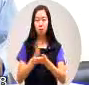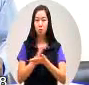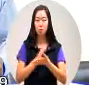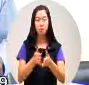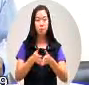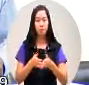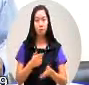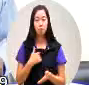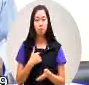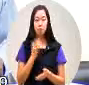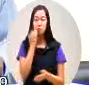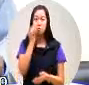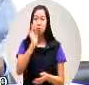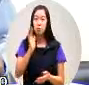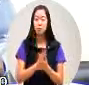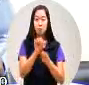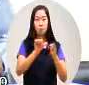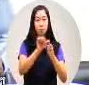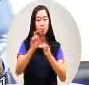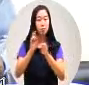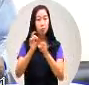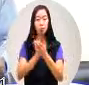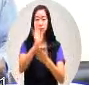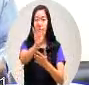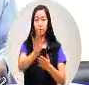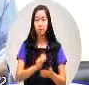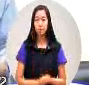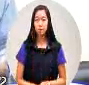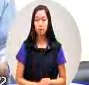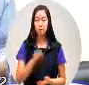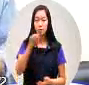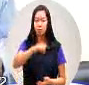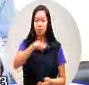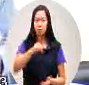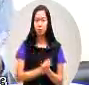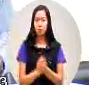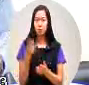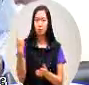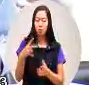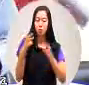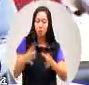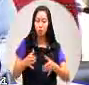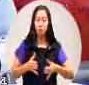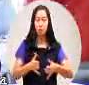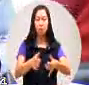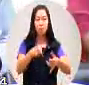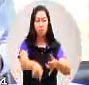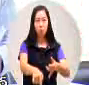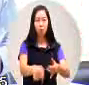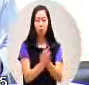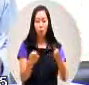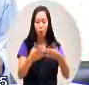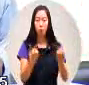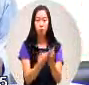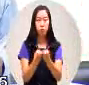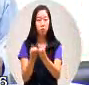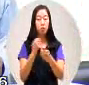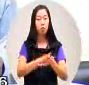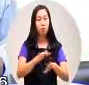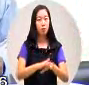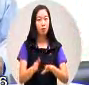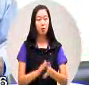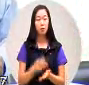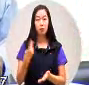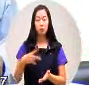否则的话呢五年十年这个附建道路会有问题那么我们再看一下